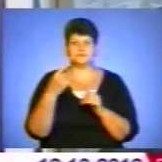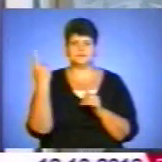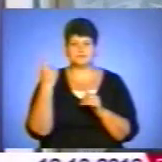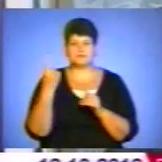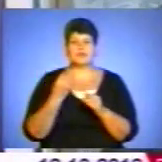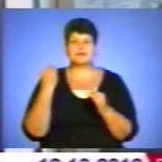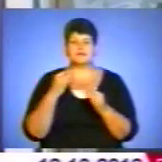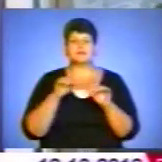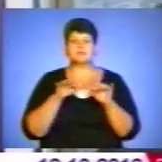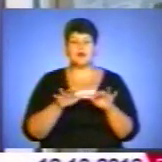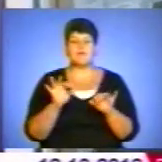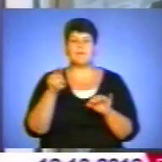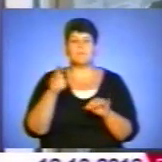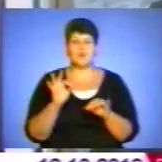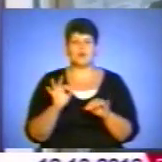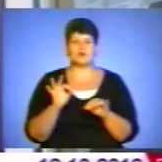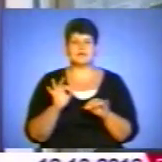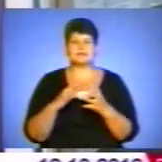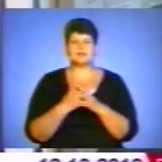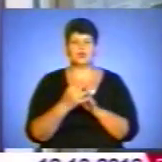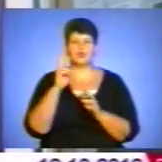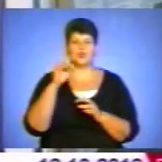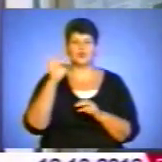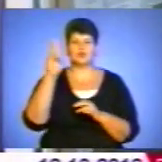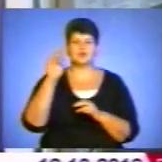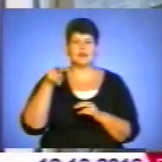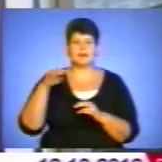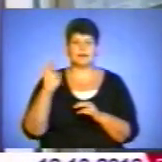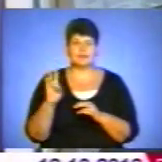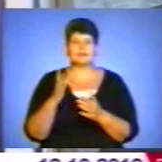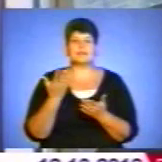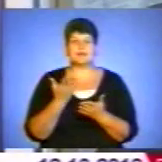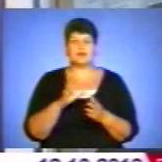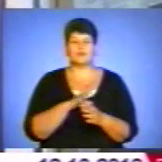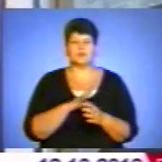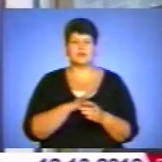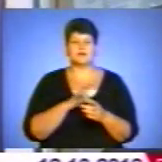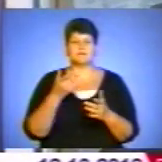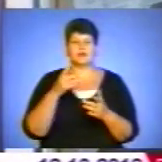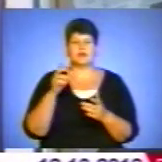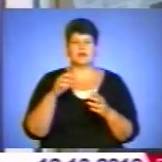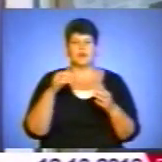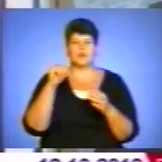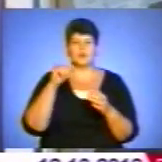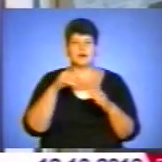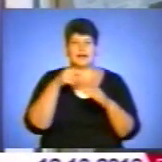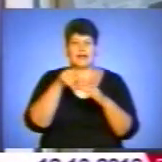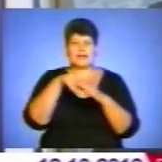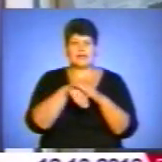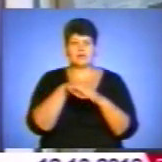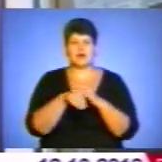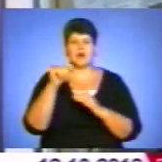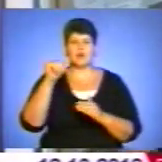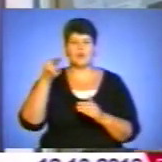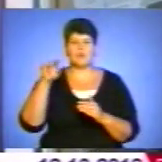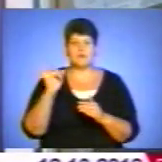Зокрема, є цікава справа по селу Кушлин, де була боївка УПА, 17 чоловік. Вони займалися